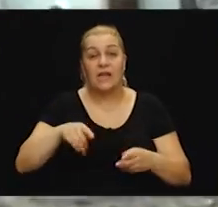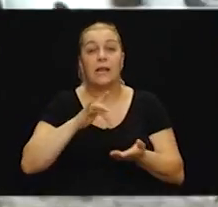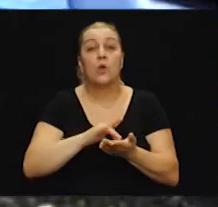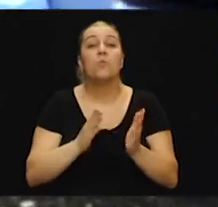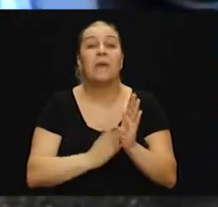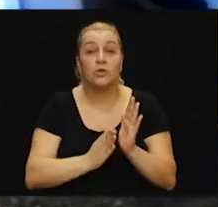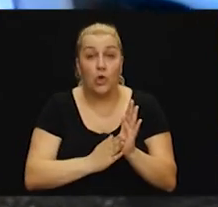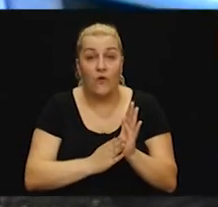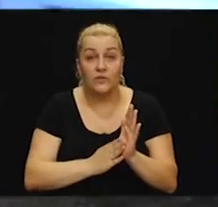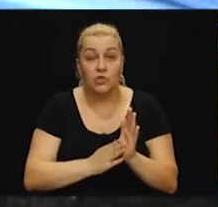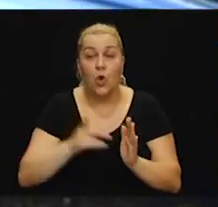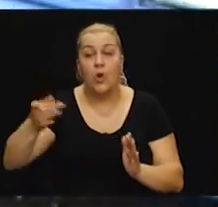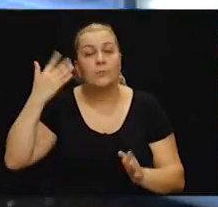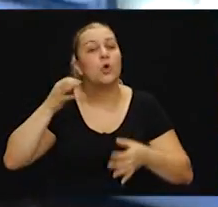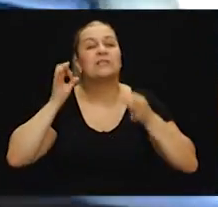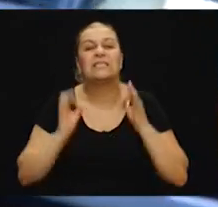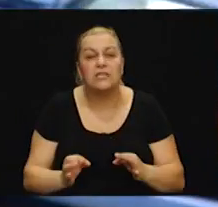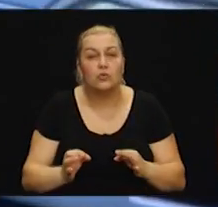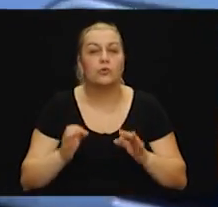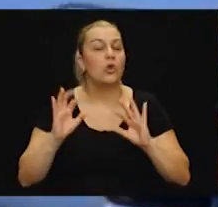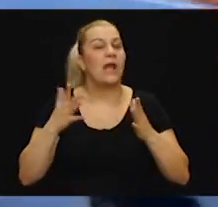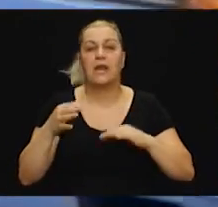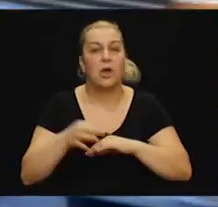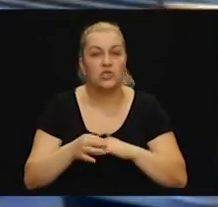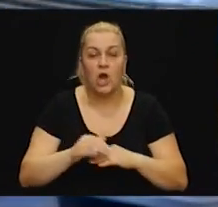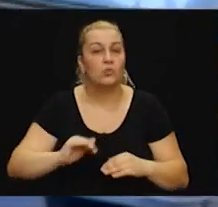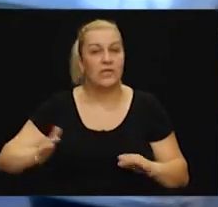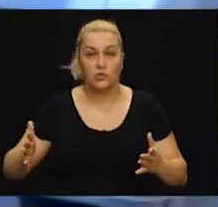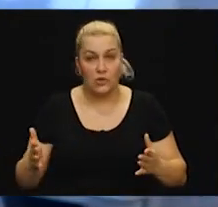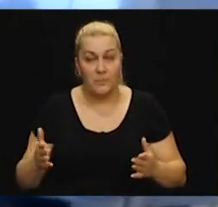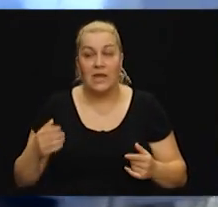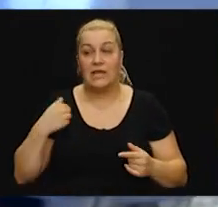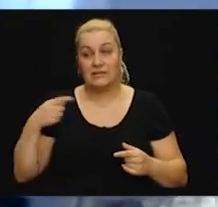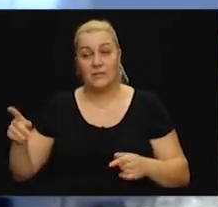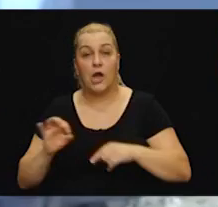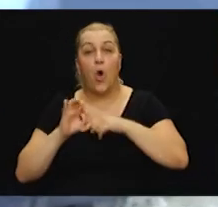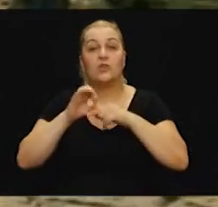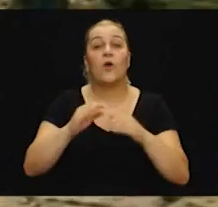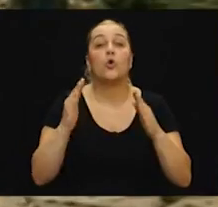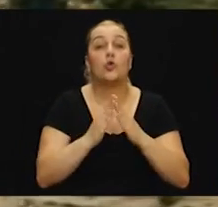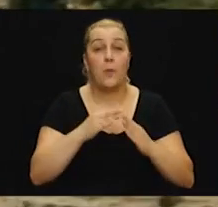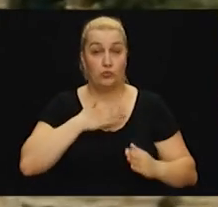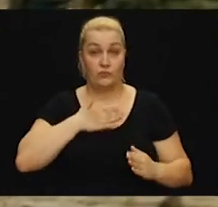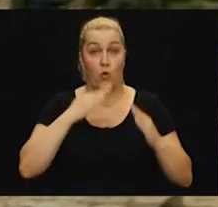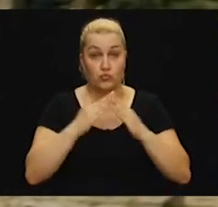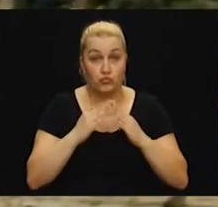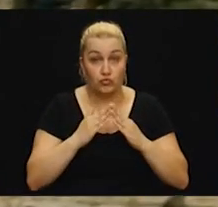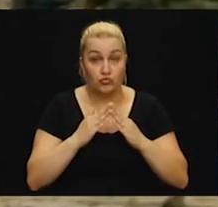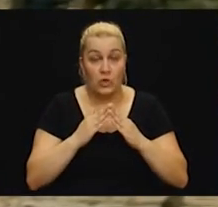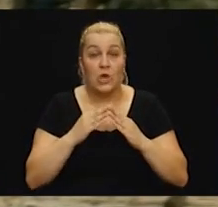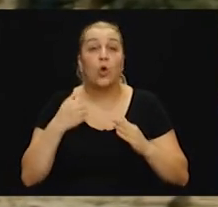i bio siguran da nema mu ni žene, ni dica. Odveja sam ga doma kod svoje majke da zove susjedu